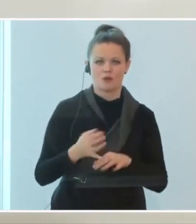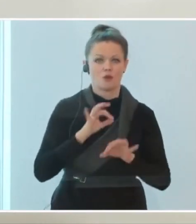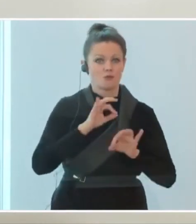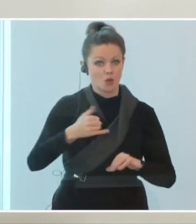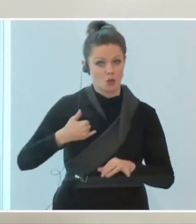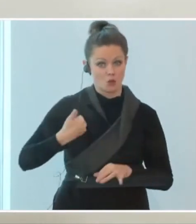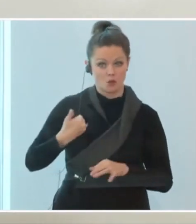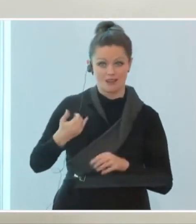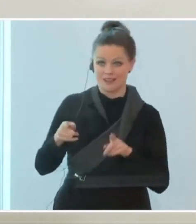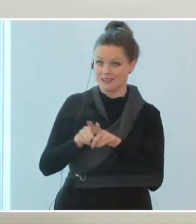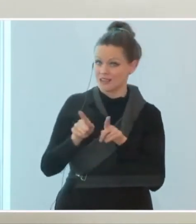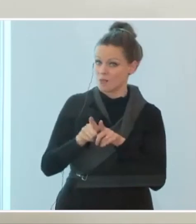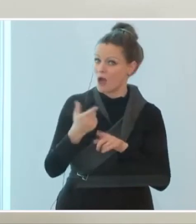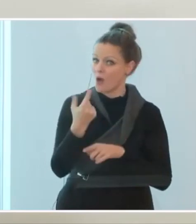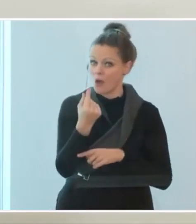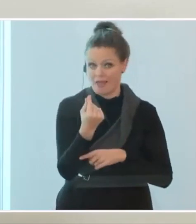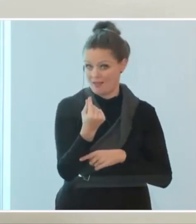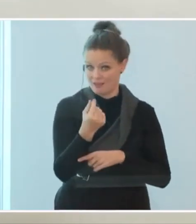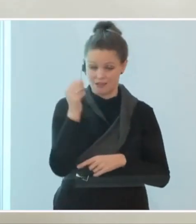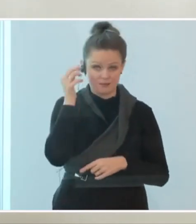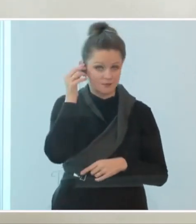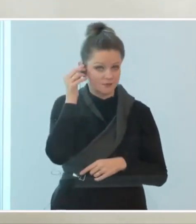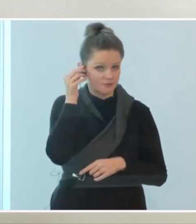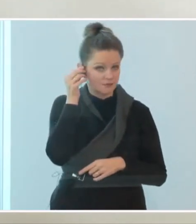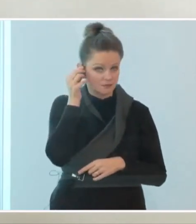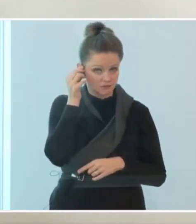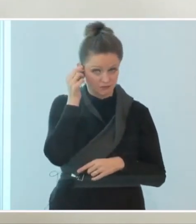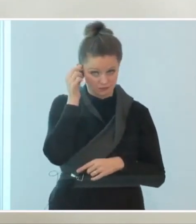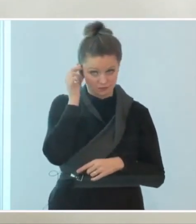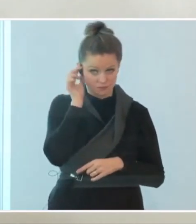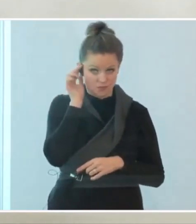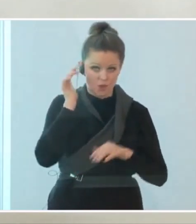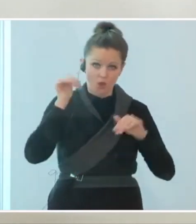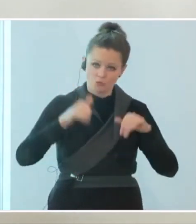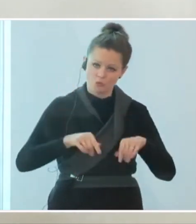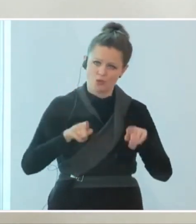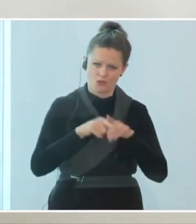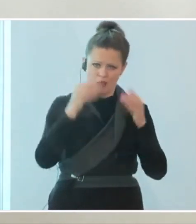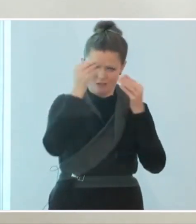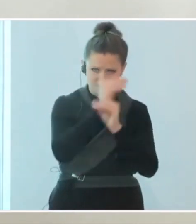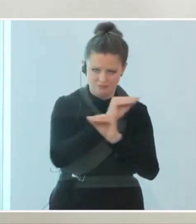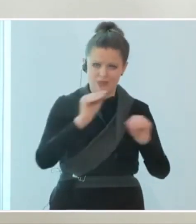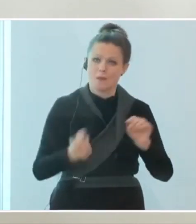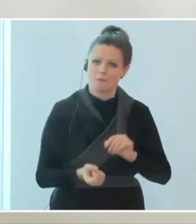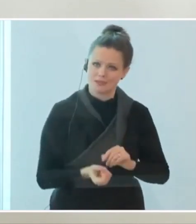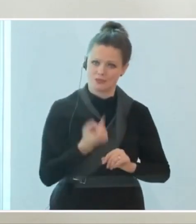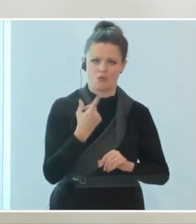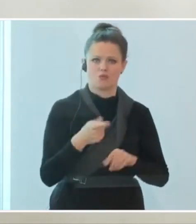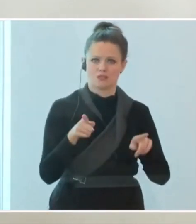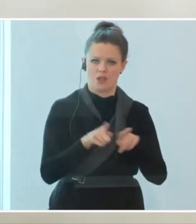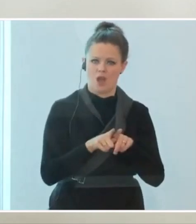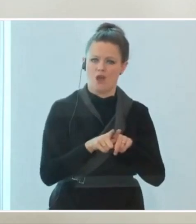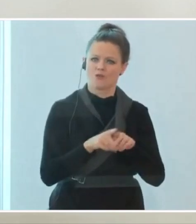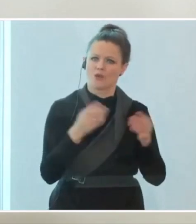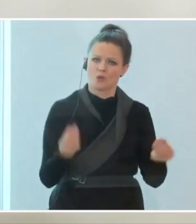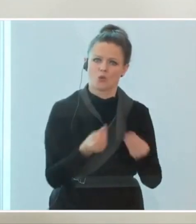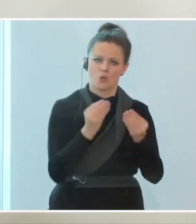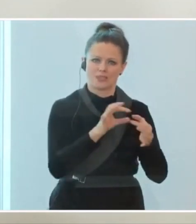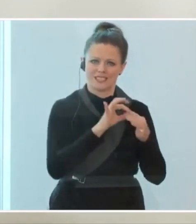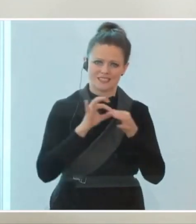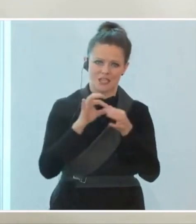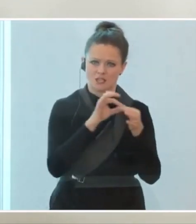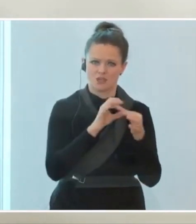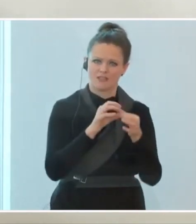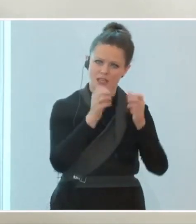Eltern und man soll es durchaus auch mal bei diesen Gelegenheiten immer wieder ansprechen, besonders auch aufgrund der gesellschaftlichen